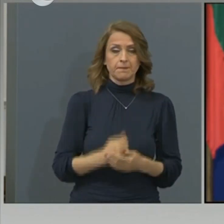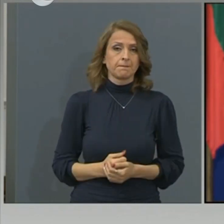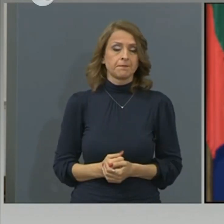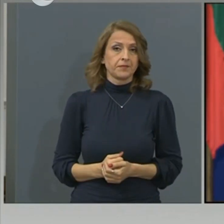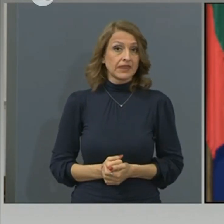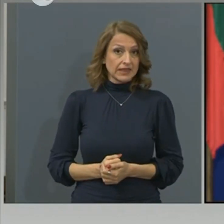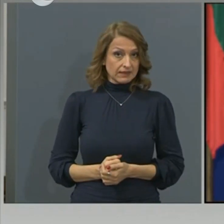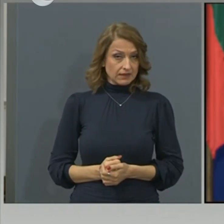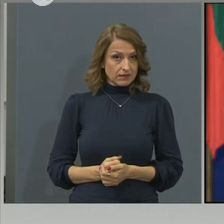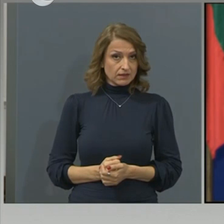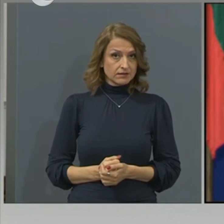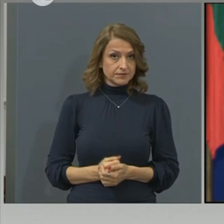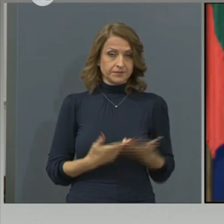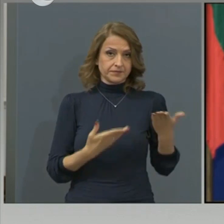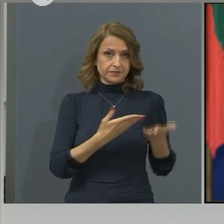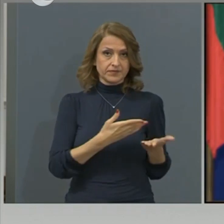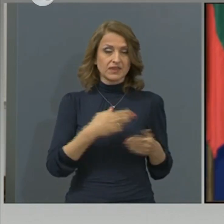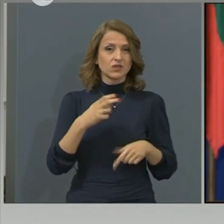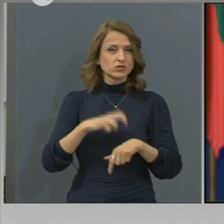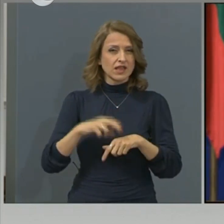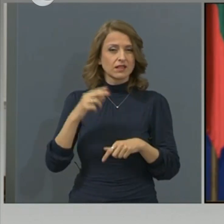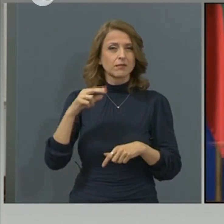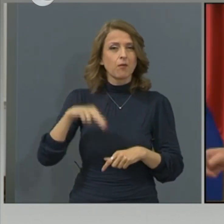Така, заповядайте доцент Попов.